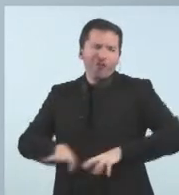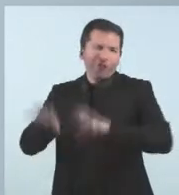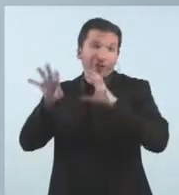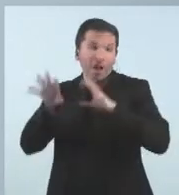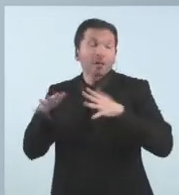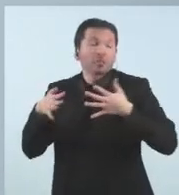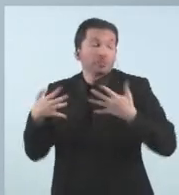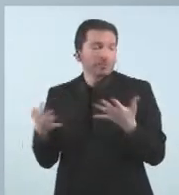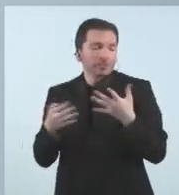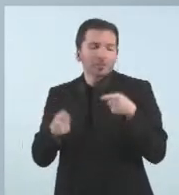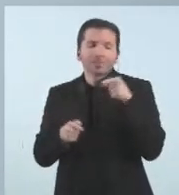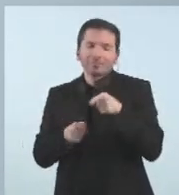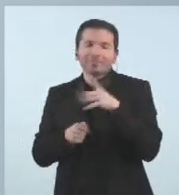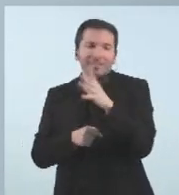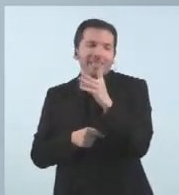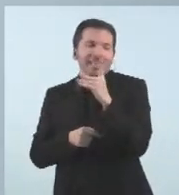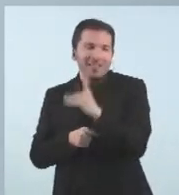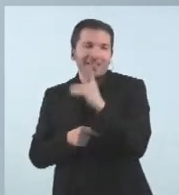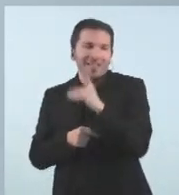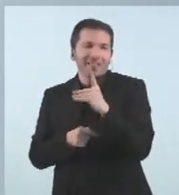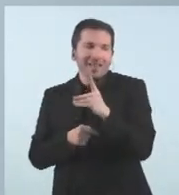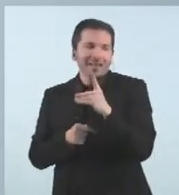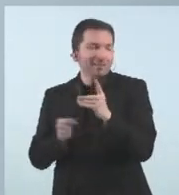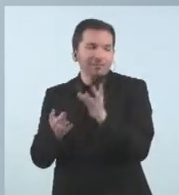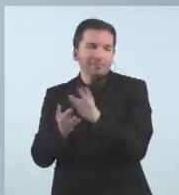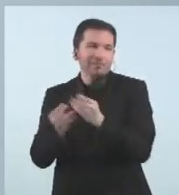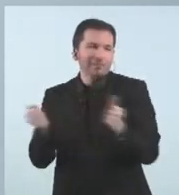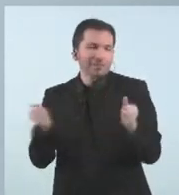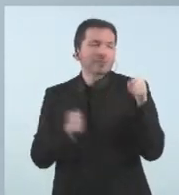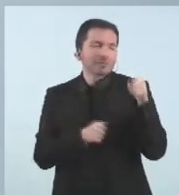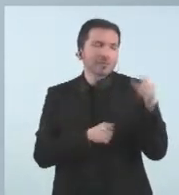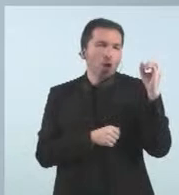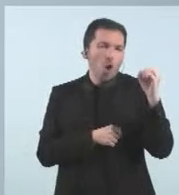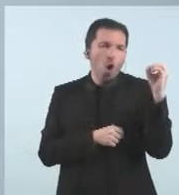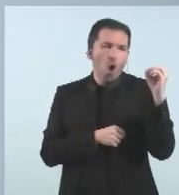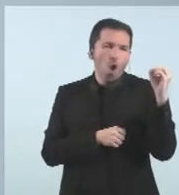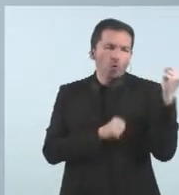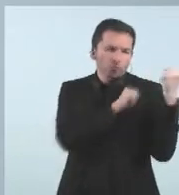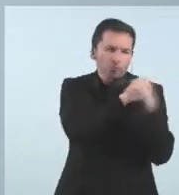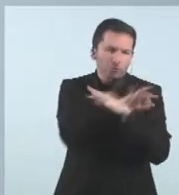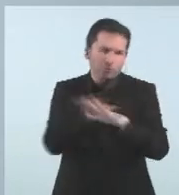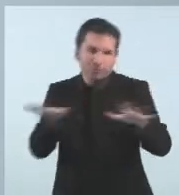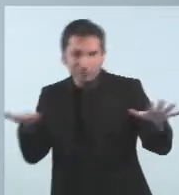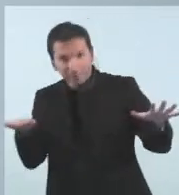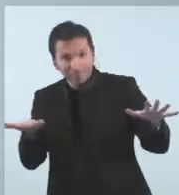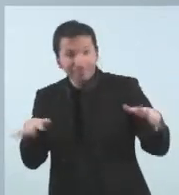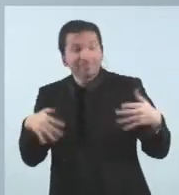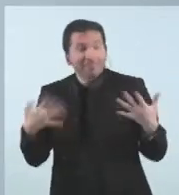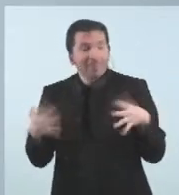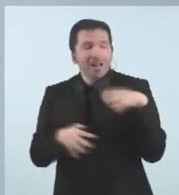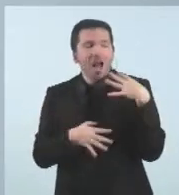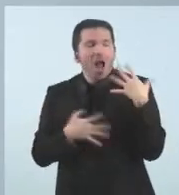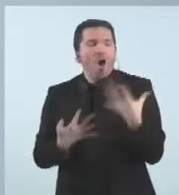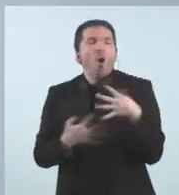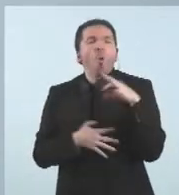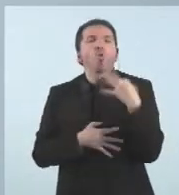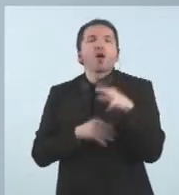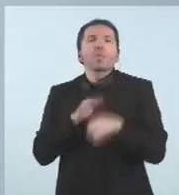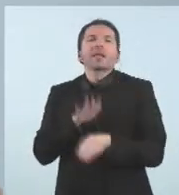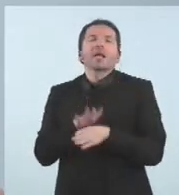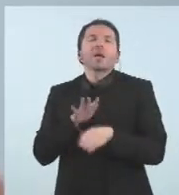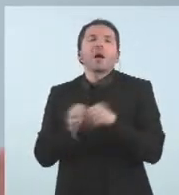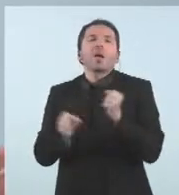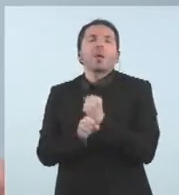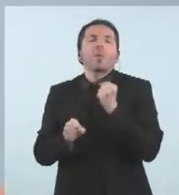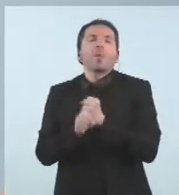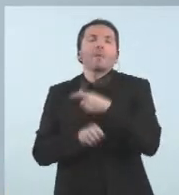pas un traspàs a més es veu molt bé amb aquestes corbes de Delta a Òmicron i que ara estem treballant només amb pacients que són infectats per